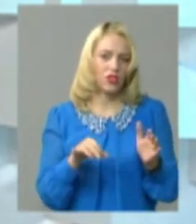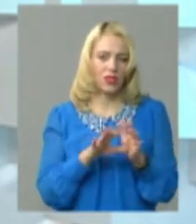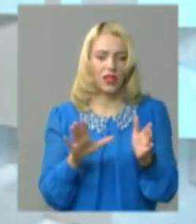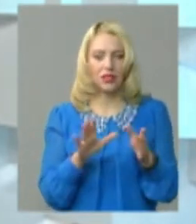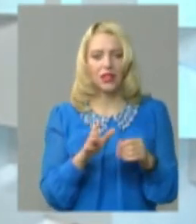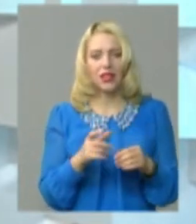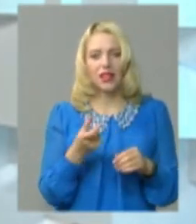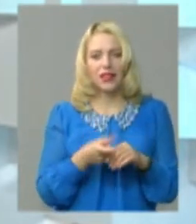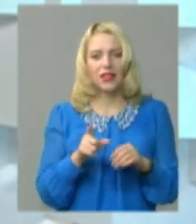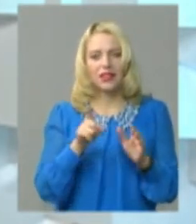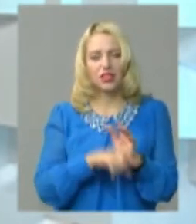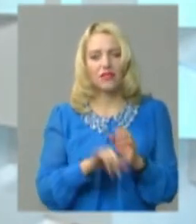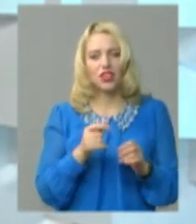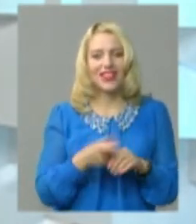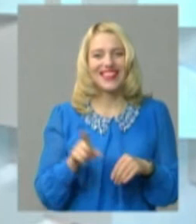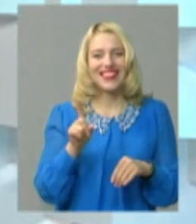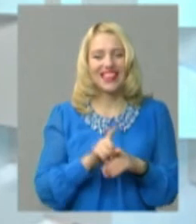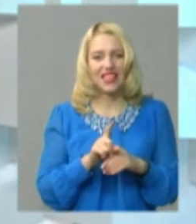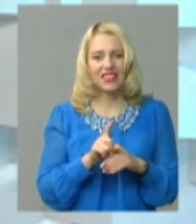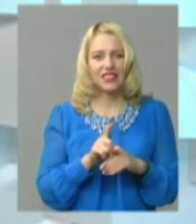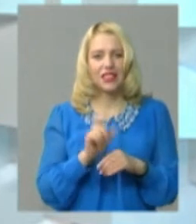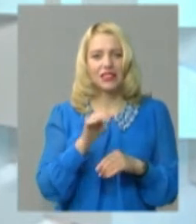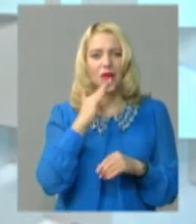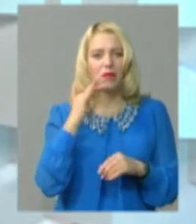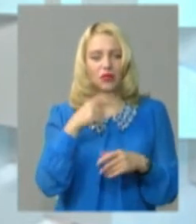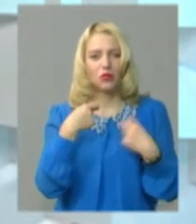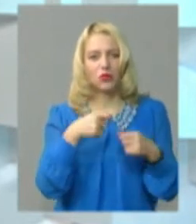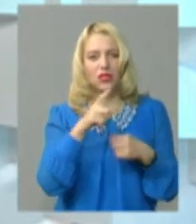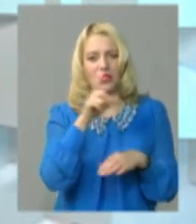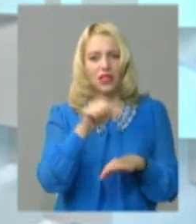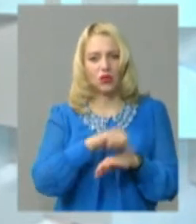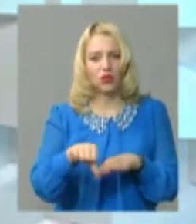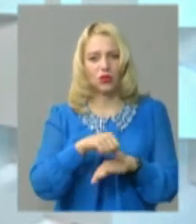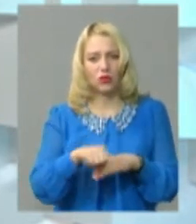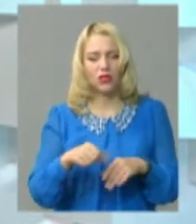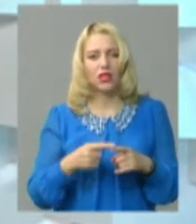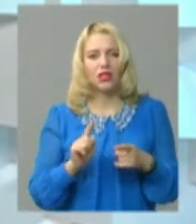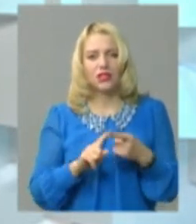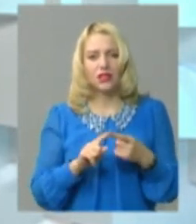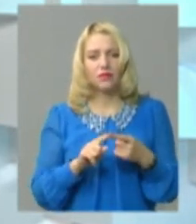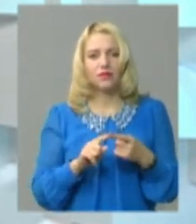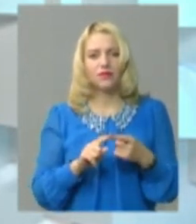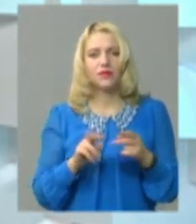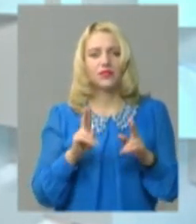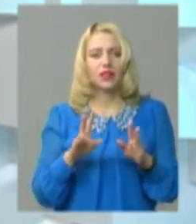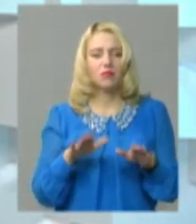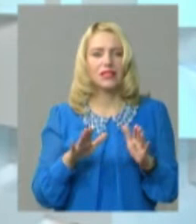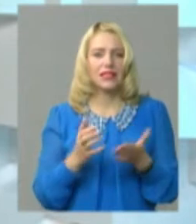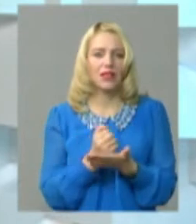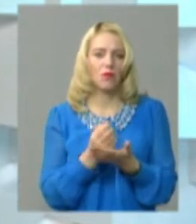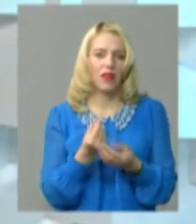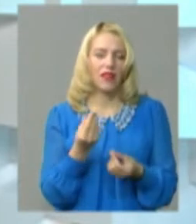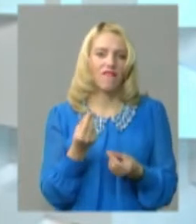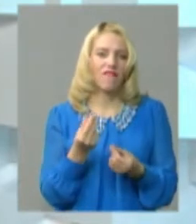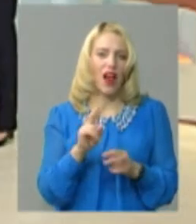то є найдешевша енергетика, і дуже багато там продається за кордон і доцілення, що це як місце заробляння